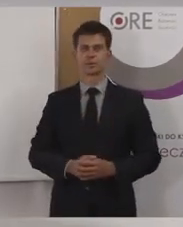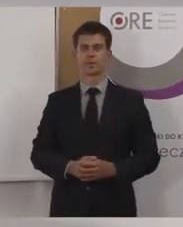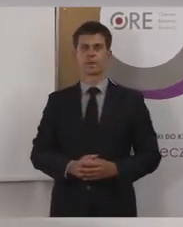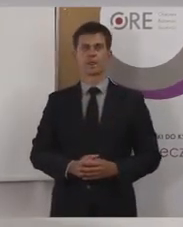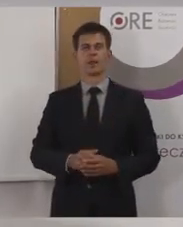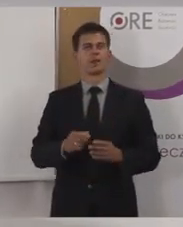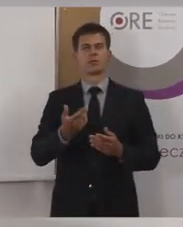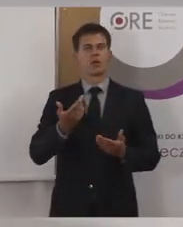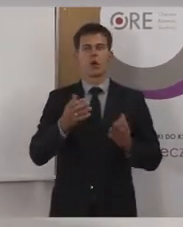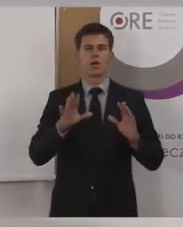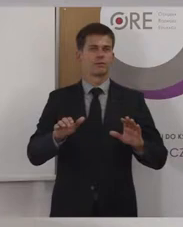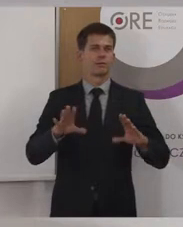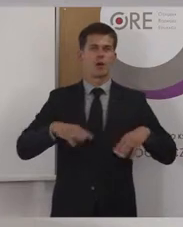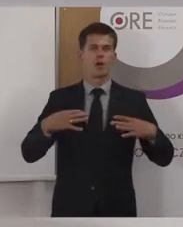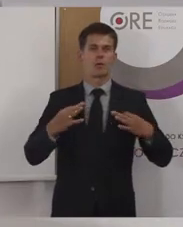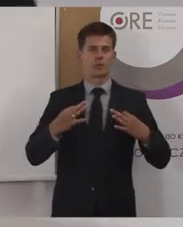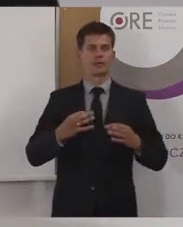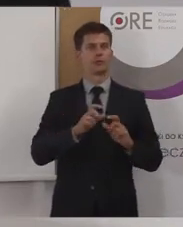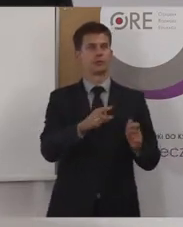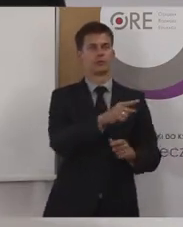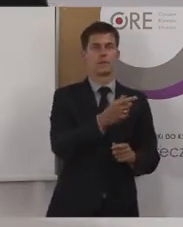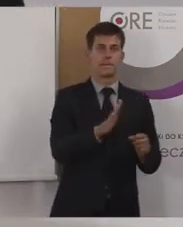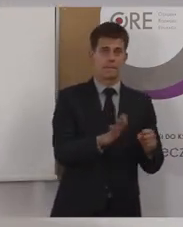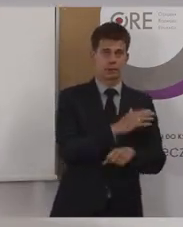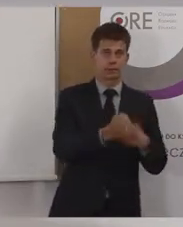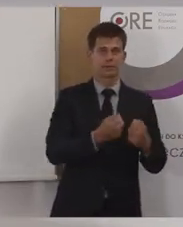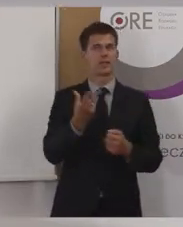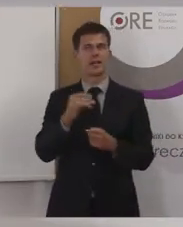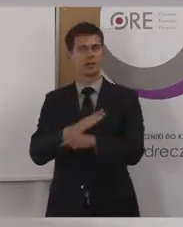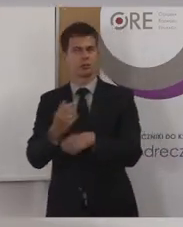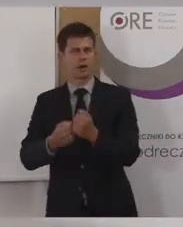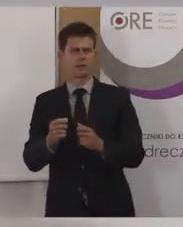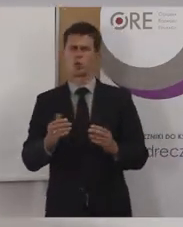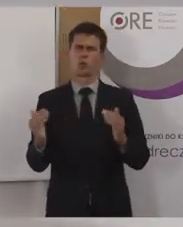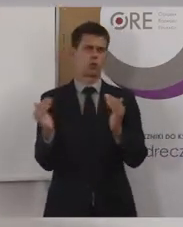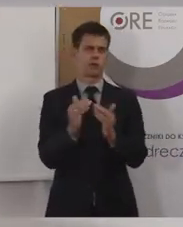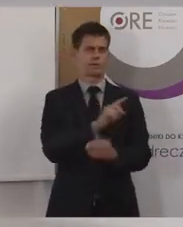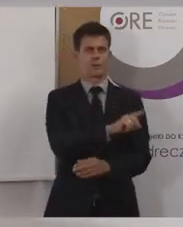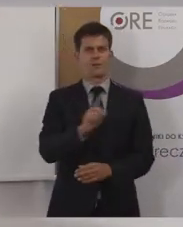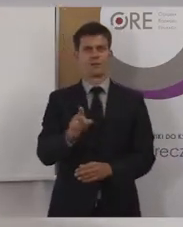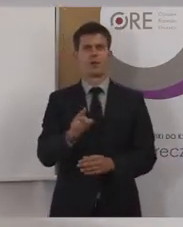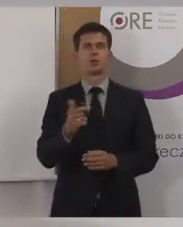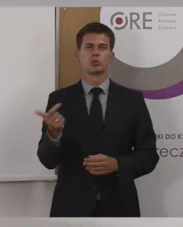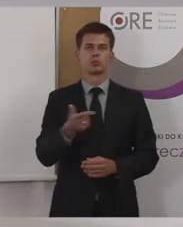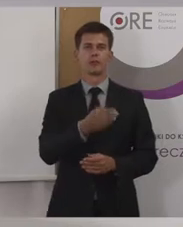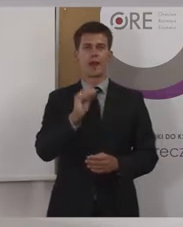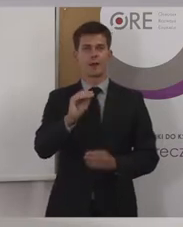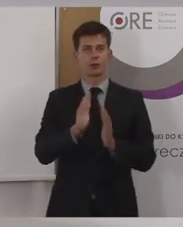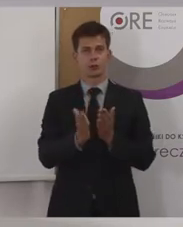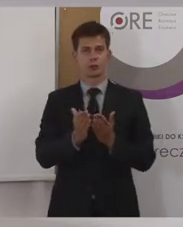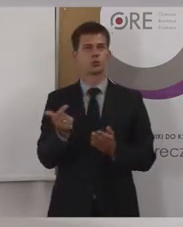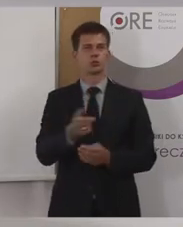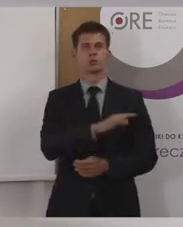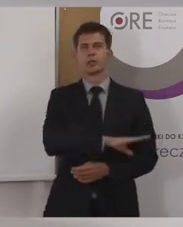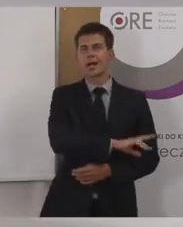czy są to osoby sprawne, czy niepełnosprawne. Chodziło nam o to, aby te podręczniki od samego początku miały,